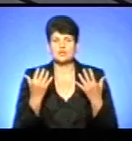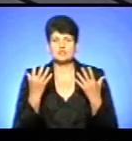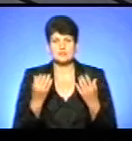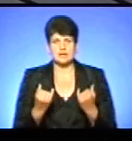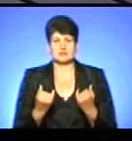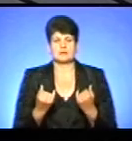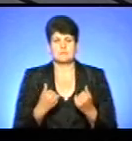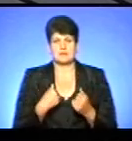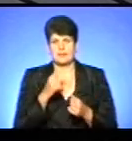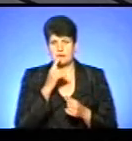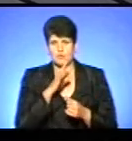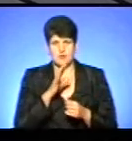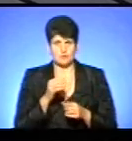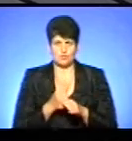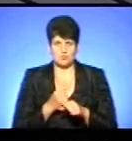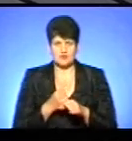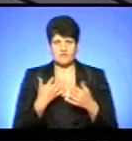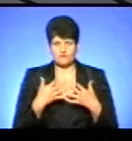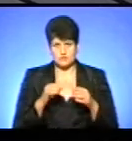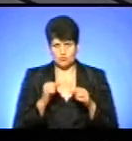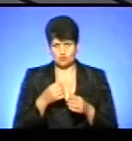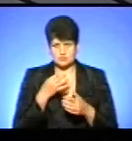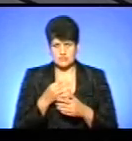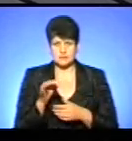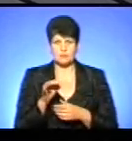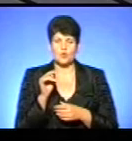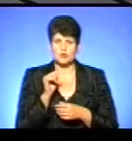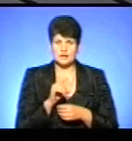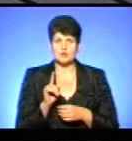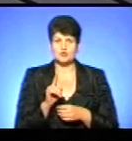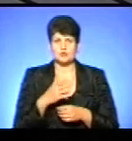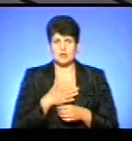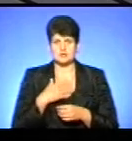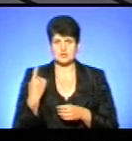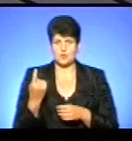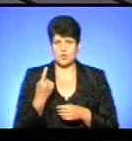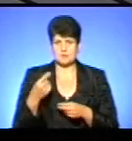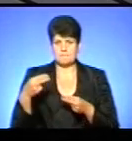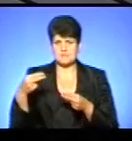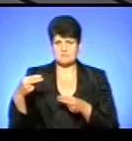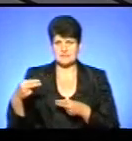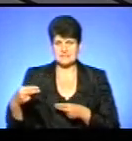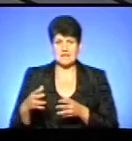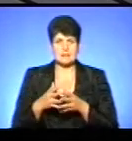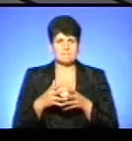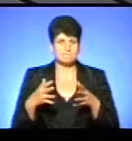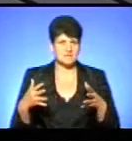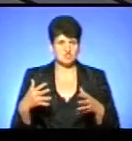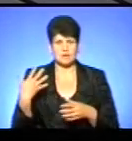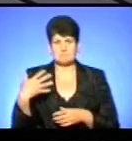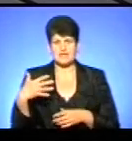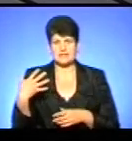день ми непогано попрацювали, і вже можу сказати про те, що нашу область підписала більше як 52